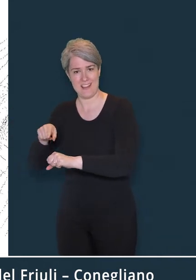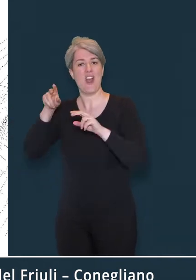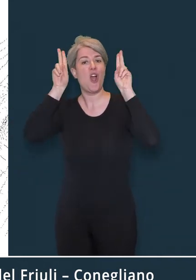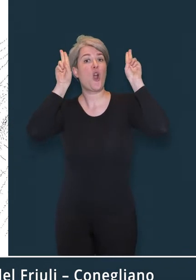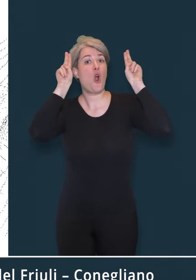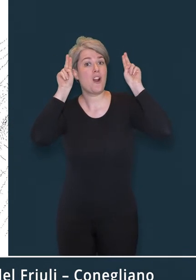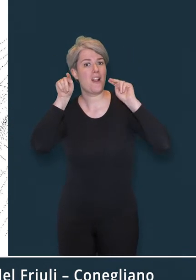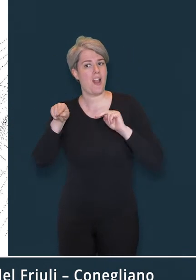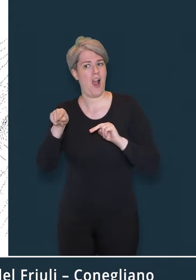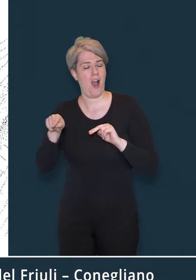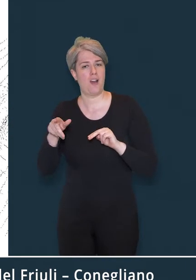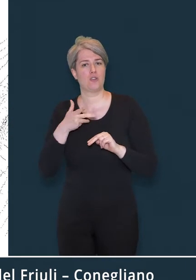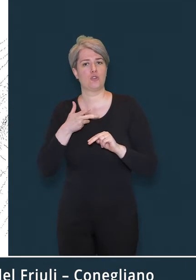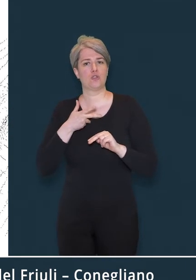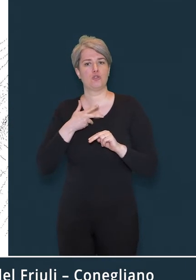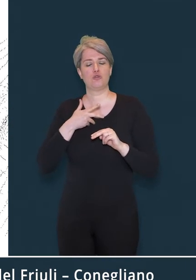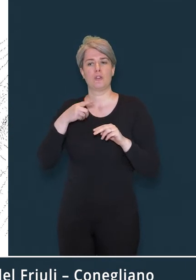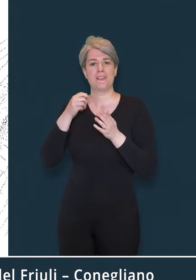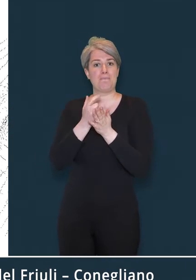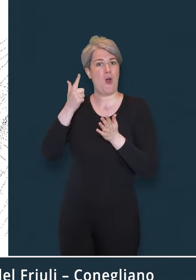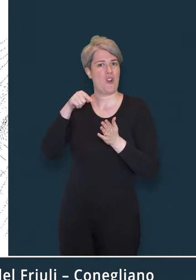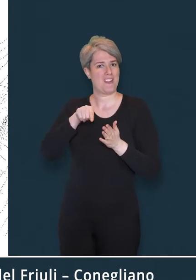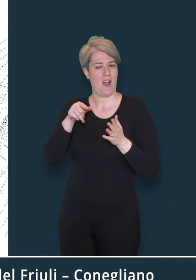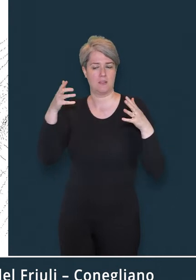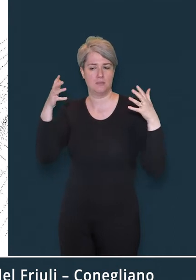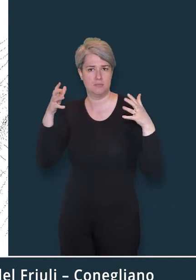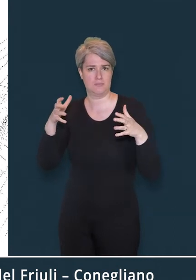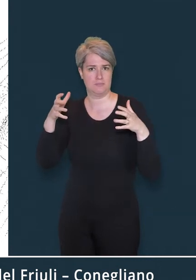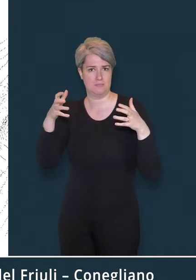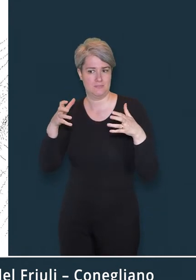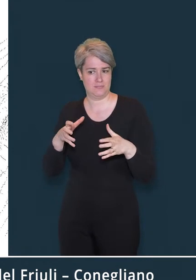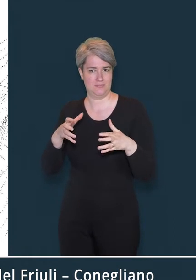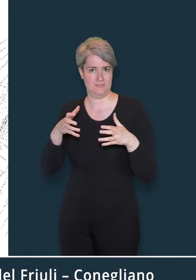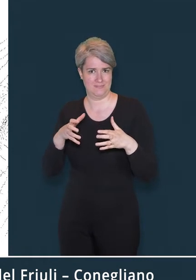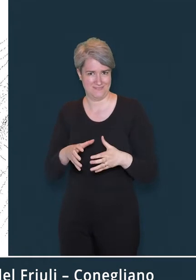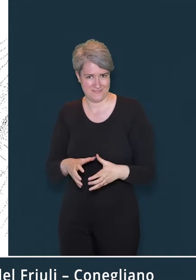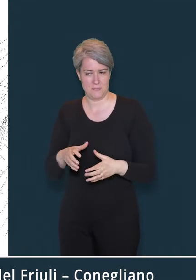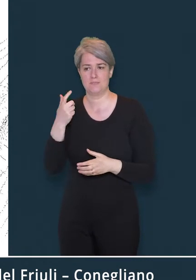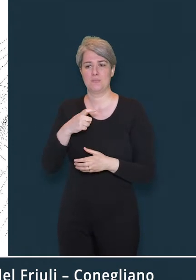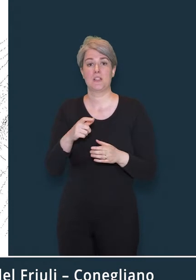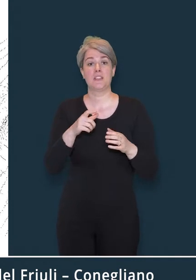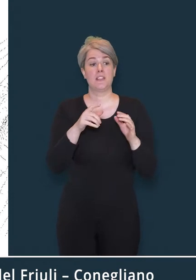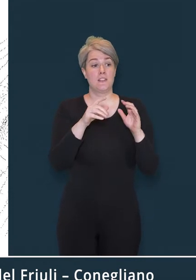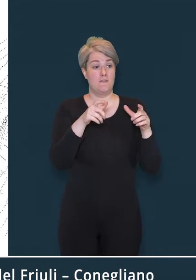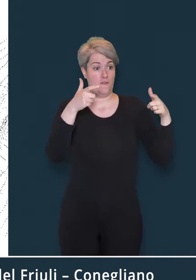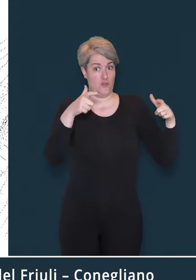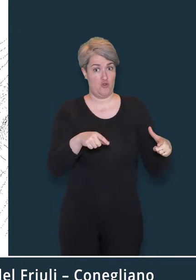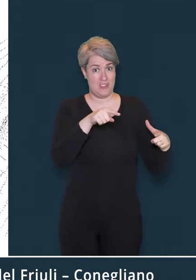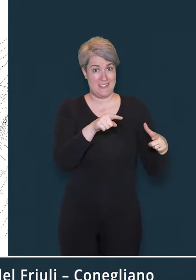Conegliano vede infatti scemare la sua importanza in quanto città murata,